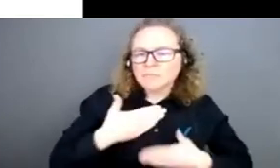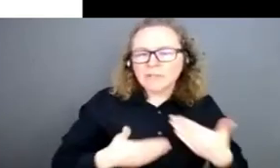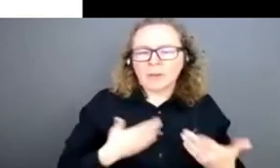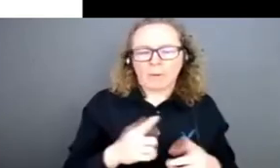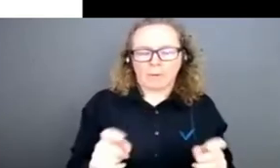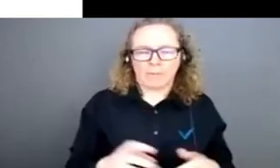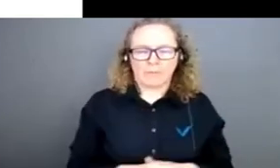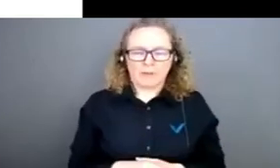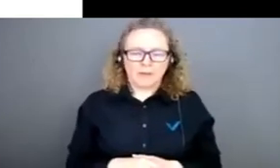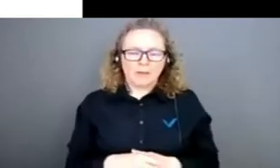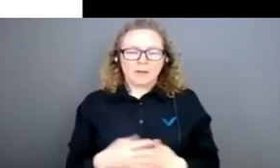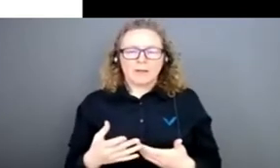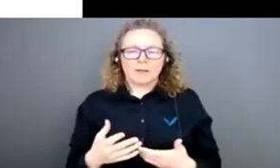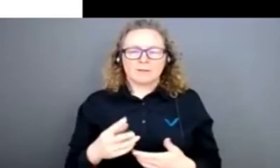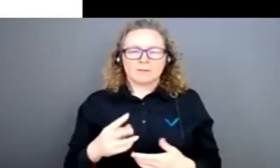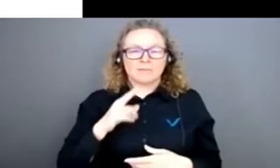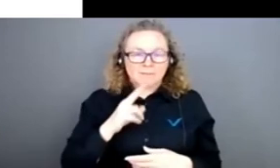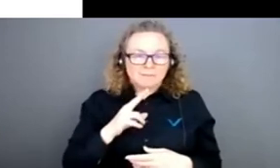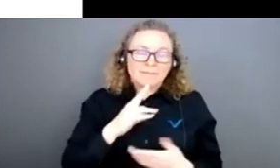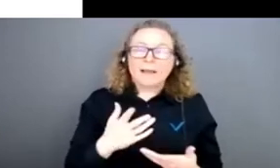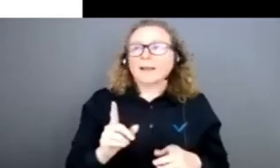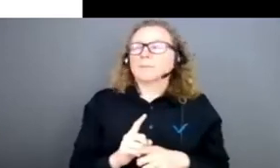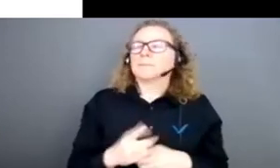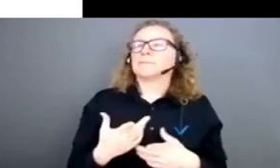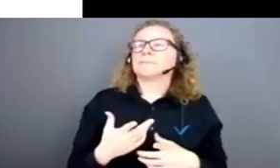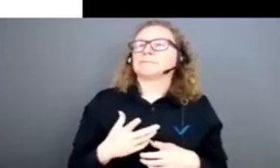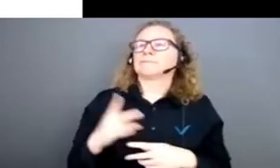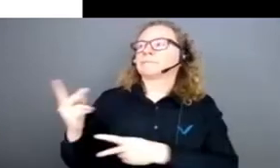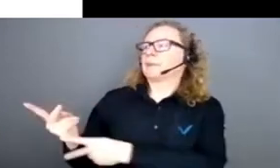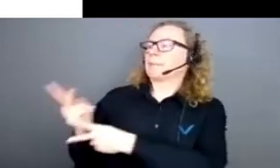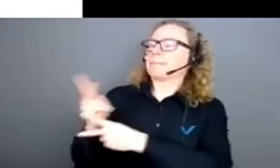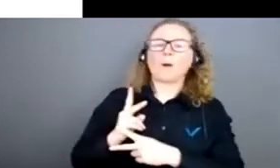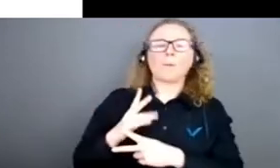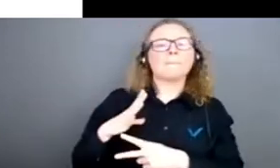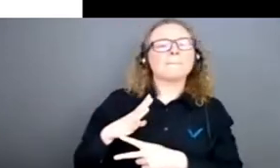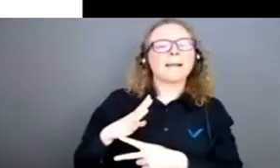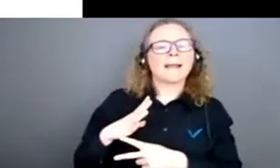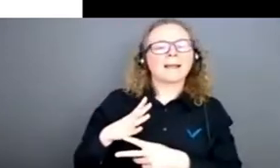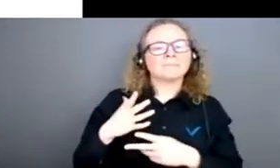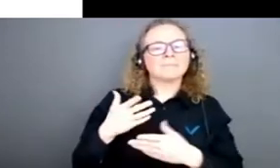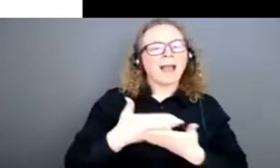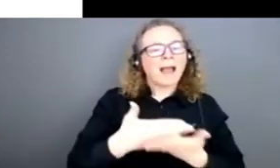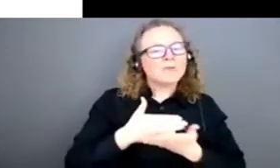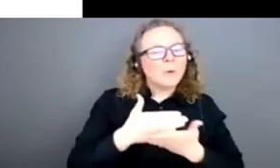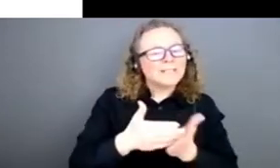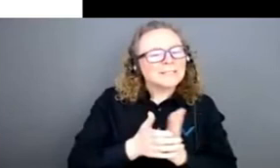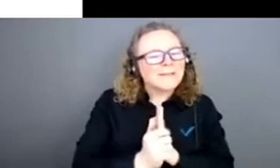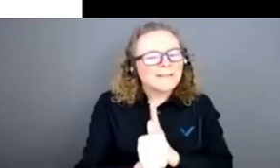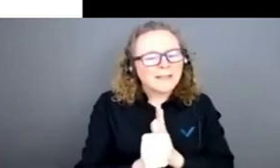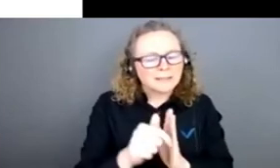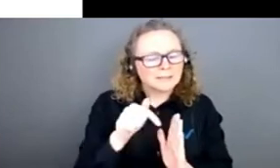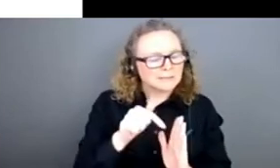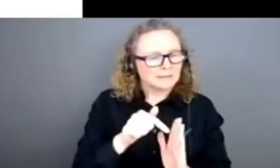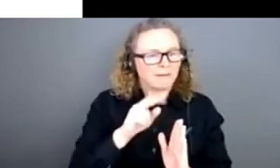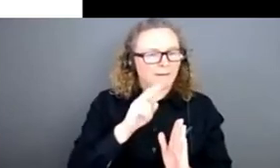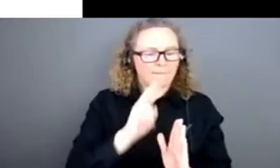emprunté, c'est vrai, mais il est indéniable que l'altruisme efficace a des traits qui sont tout à